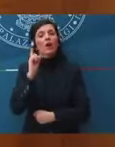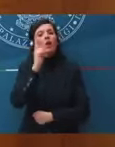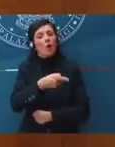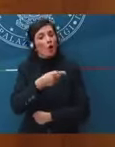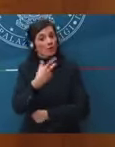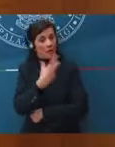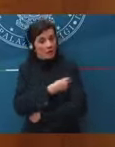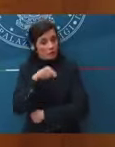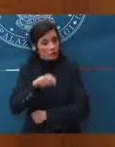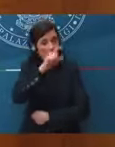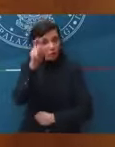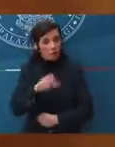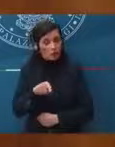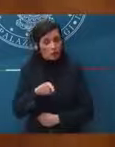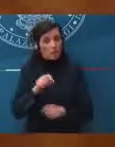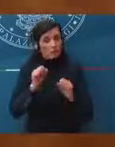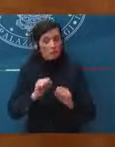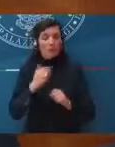per il Paese. Grazie.